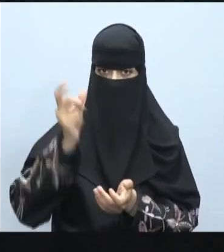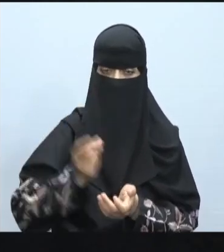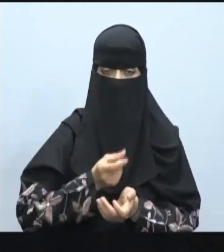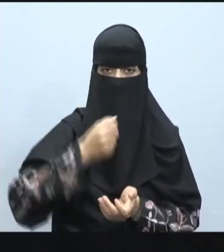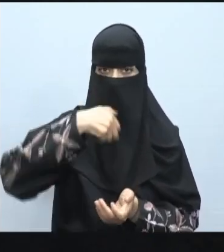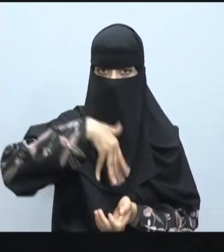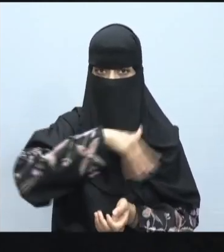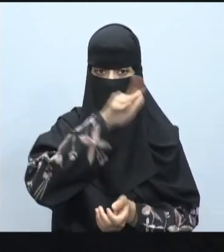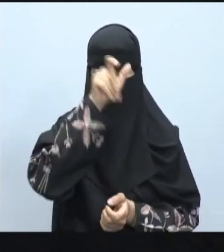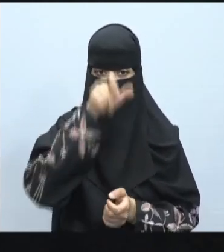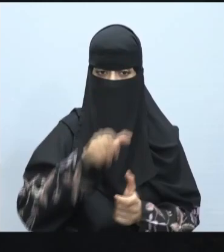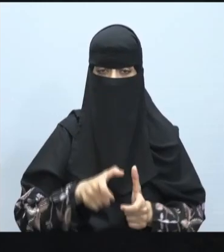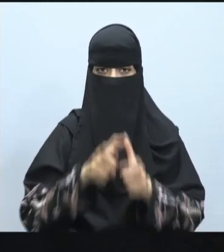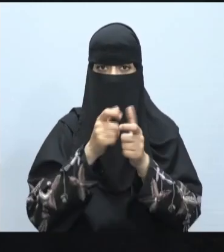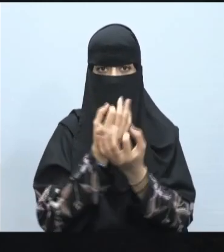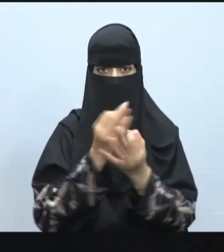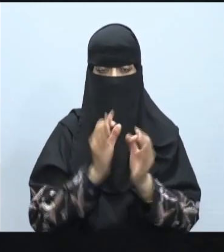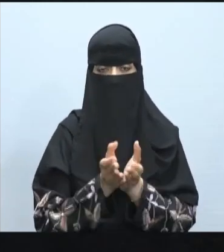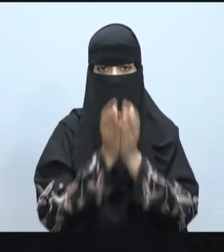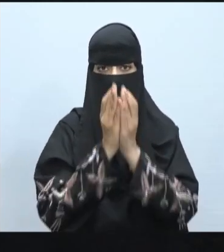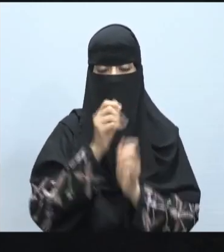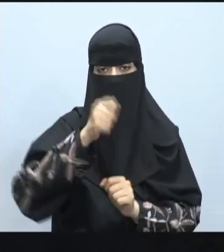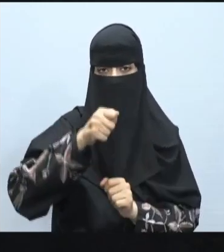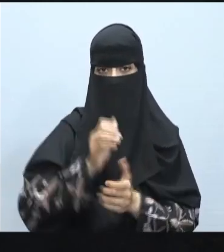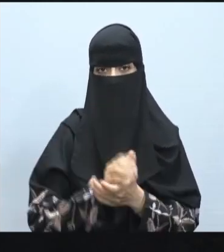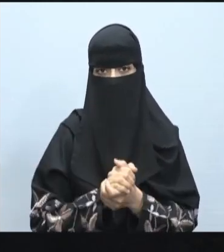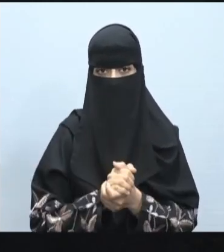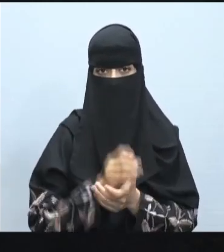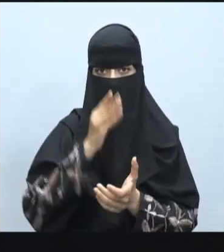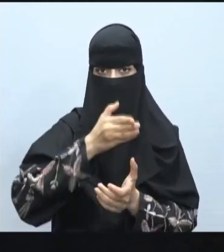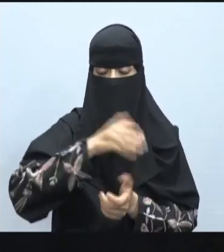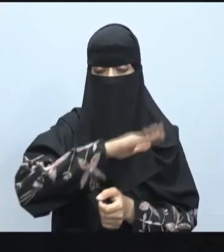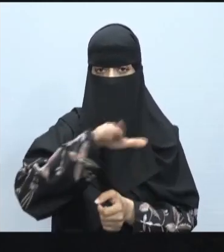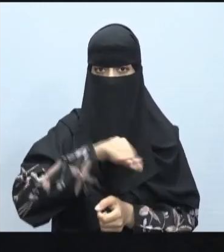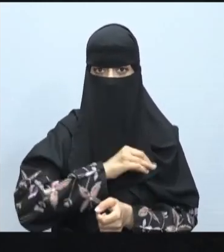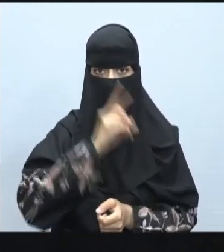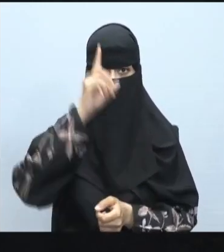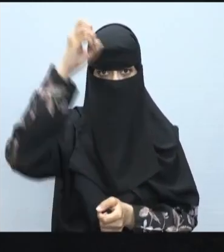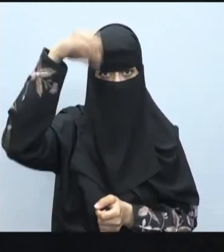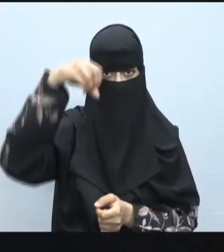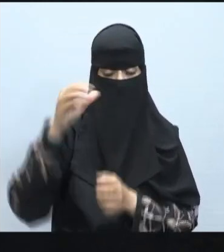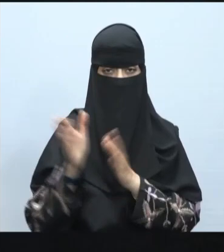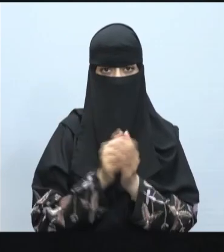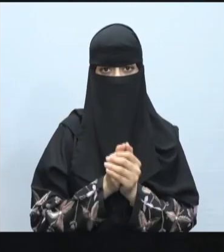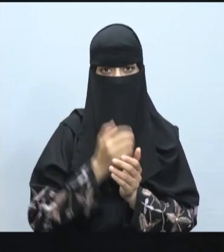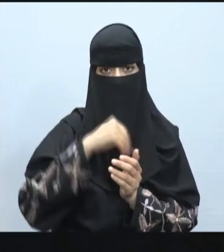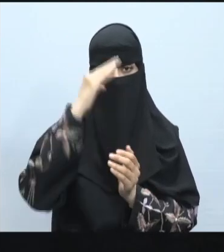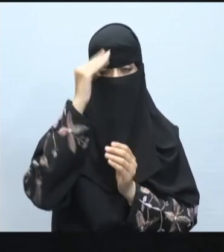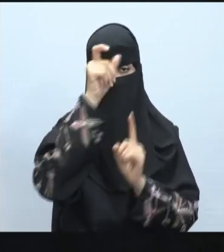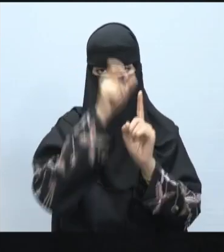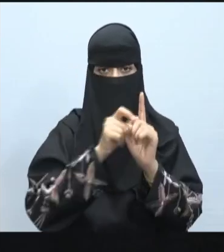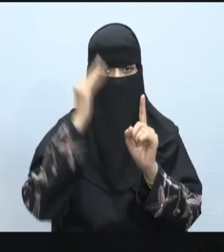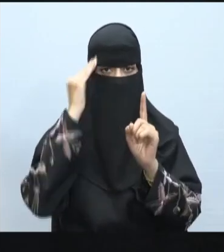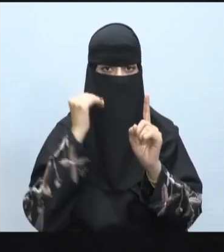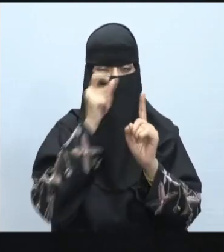محمد عليه وعلى آله وصحبه أفضل الصلاة وتم التسليم السلام عليكم ورحمة الله وبركاته مرحبا